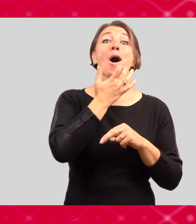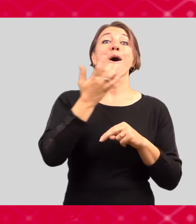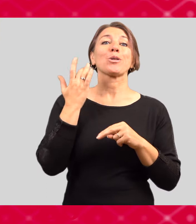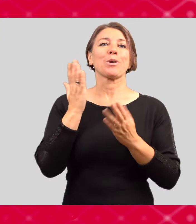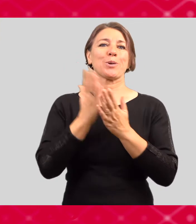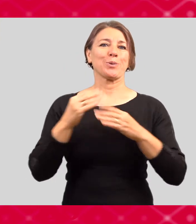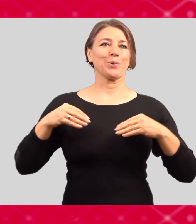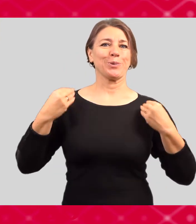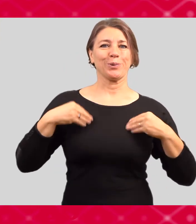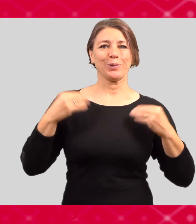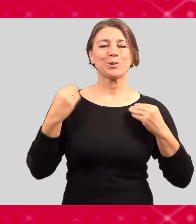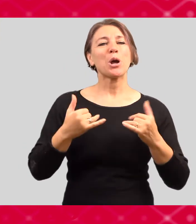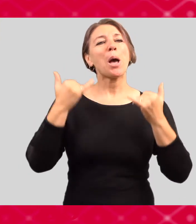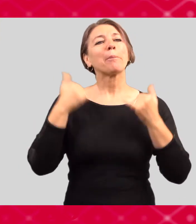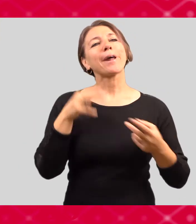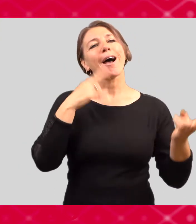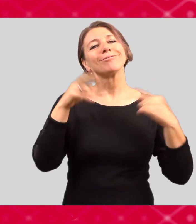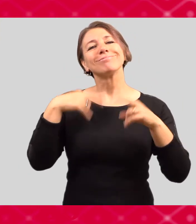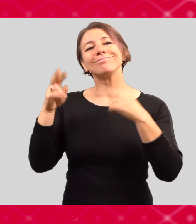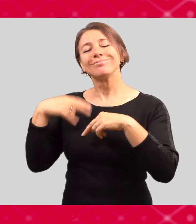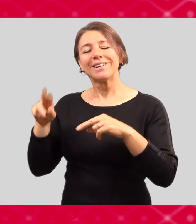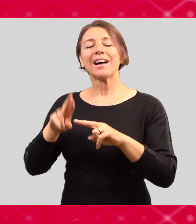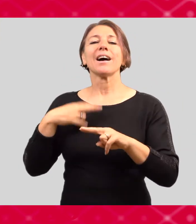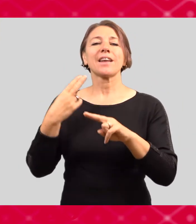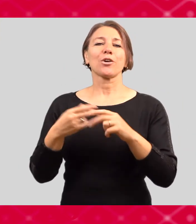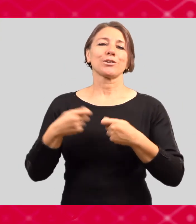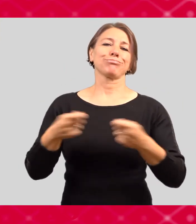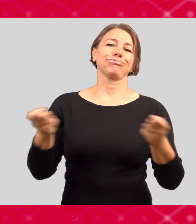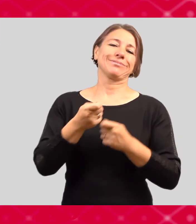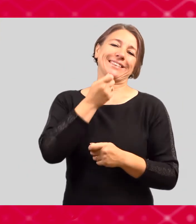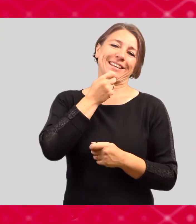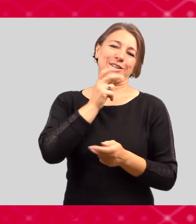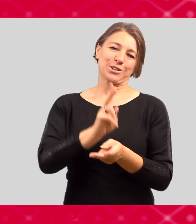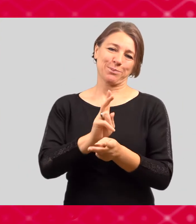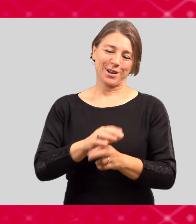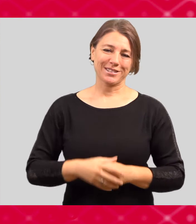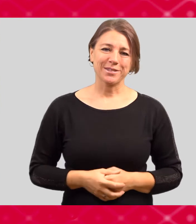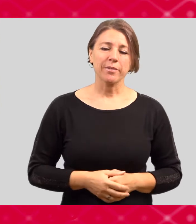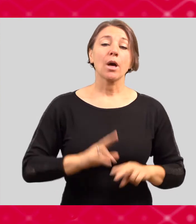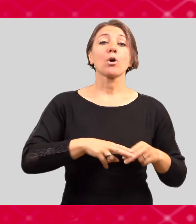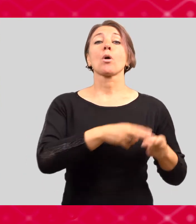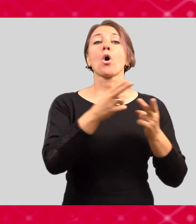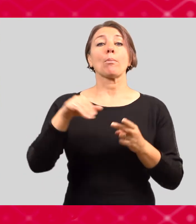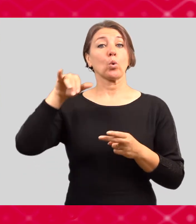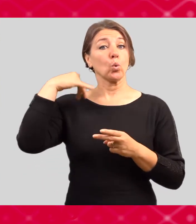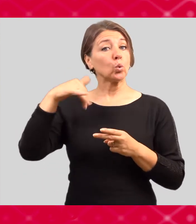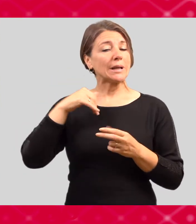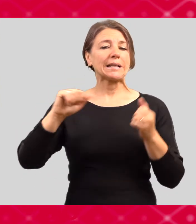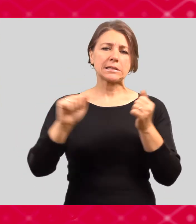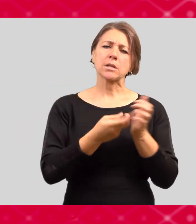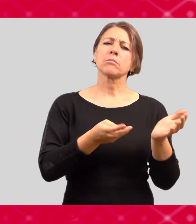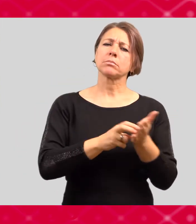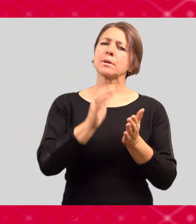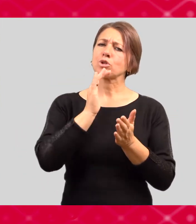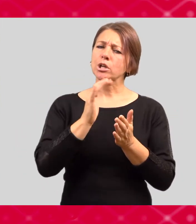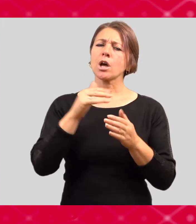zážitková aktivita k poznávání Prahy, zakončena malým občerstvením. V úterý je program, opět